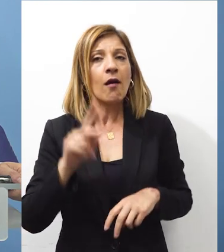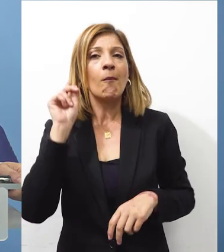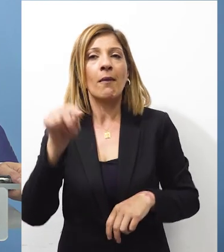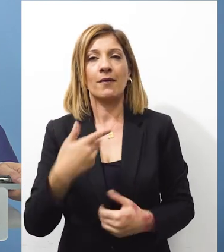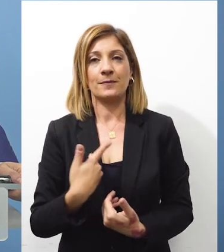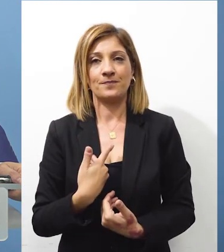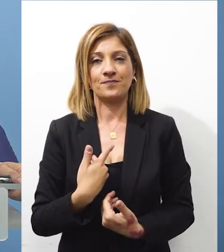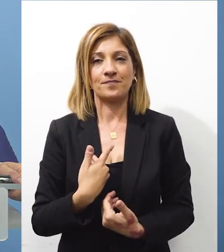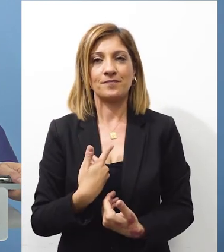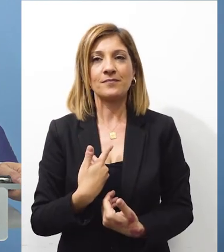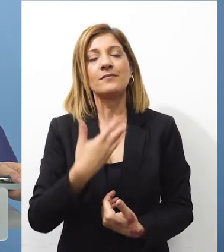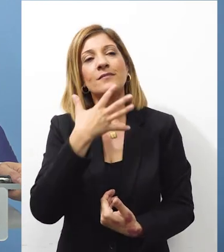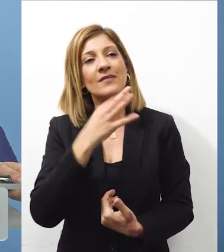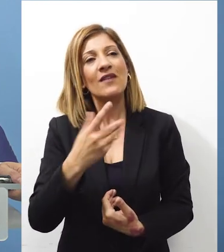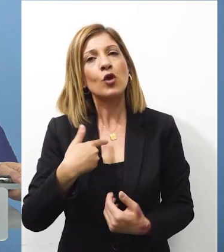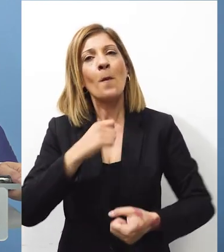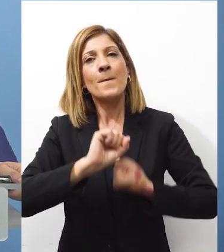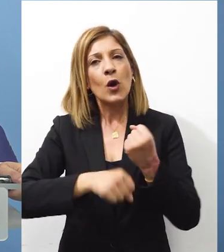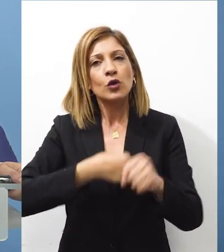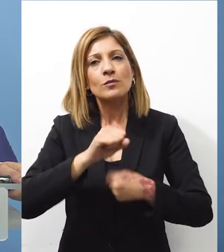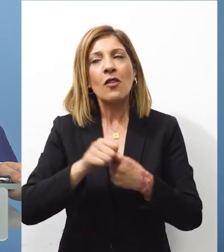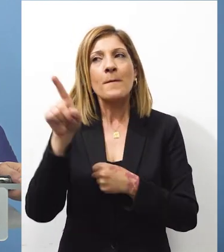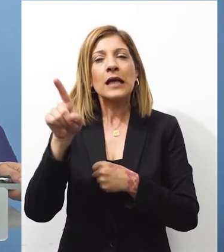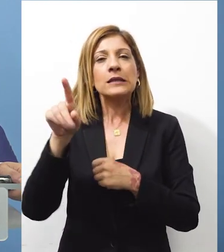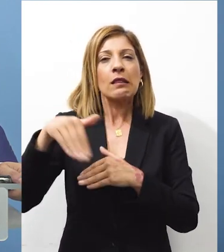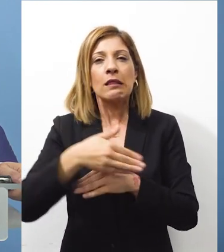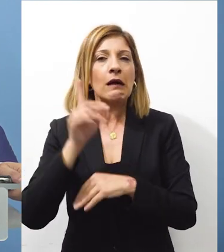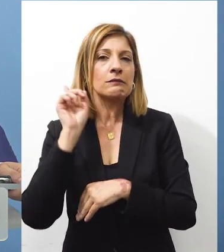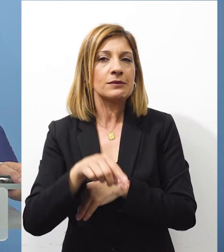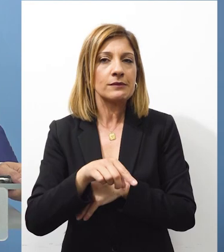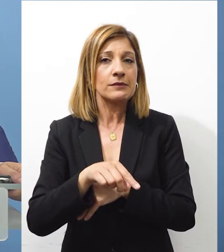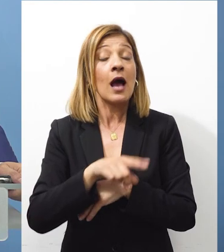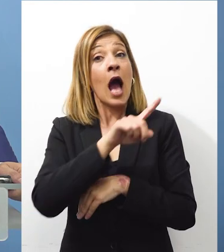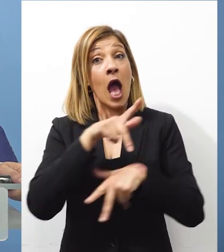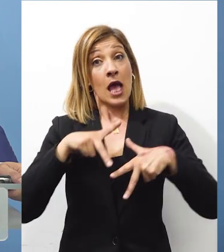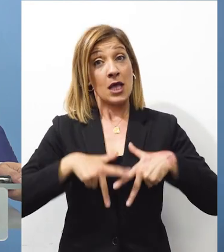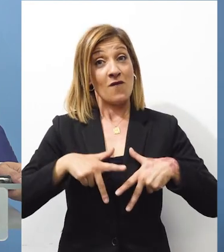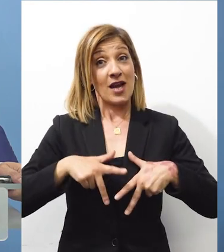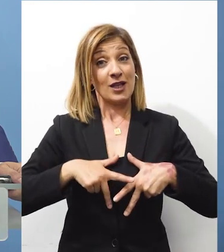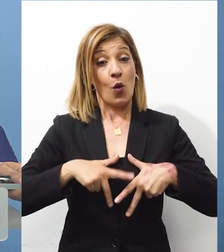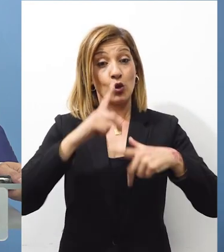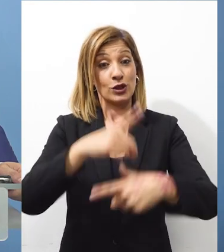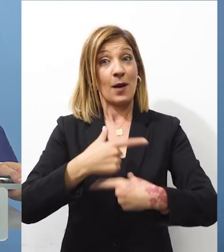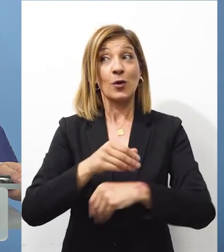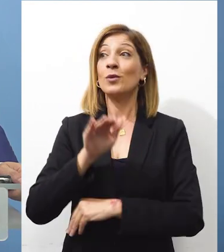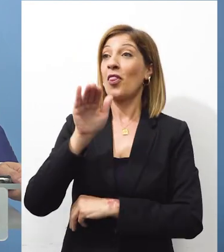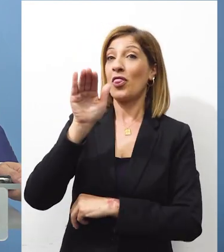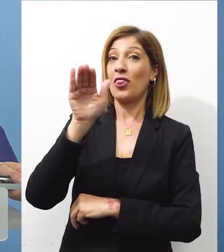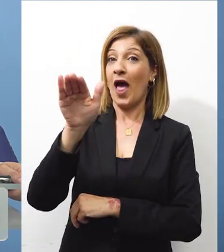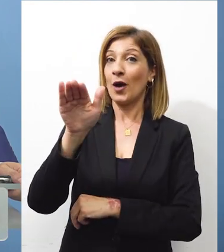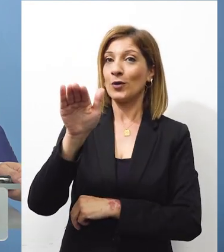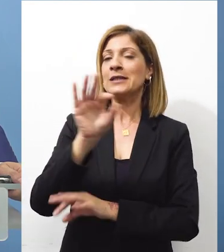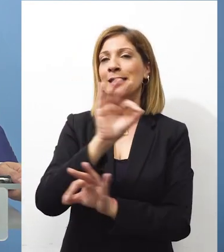υπόψη Και εντάξει προσπαθούν να υπεκπήρουν Όταν ρωτήσει ο κυβερνητικός εκπρόσωπος Είναι